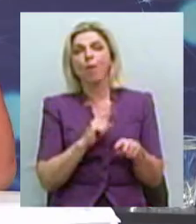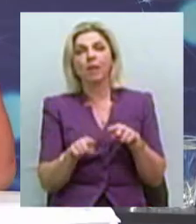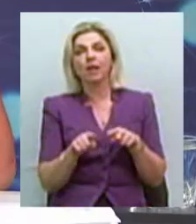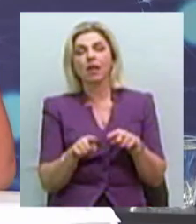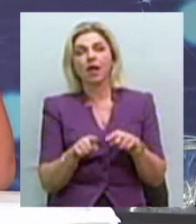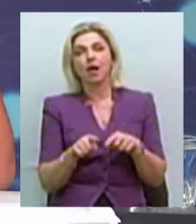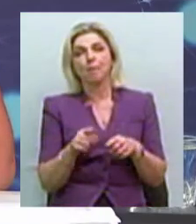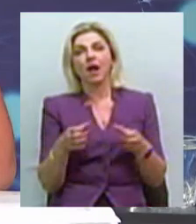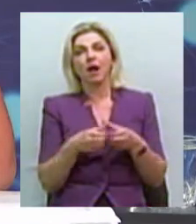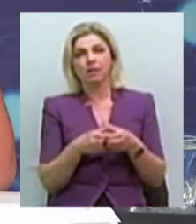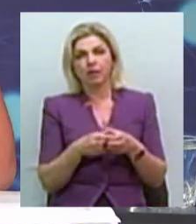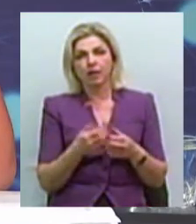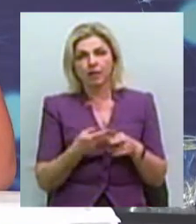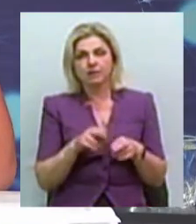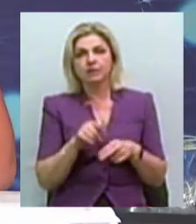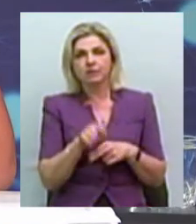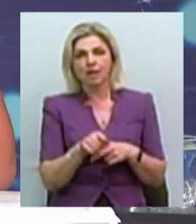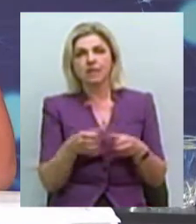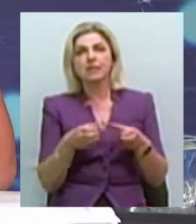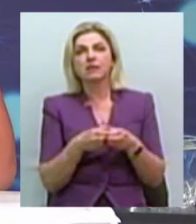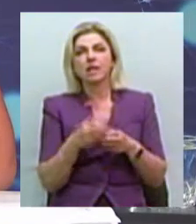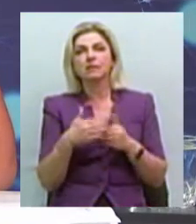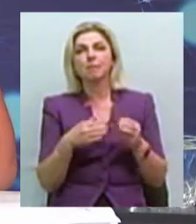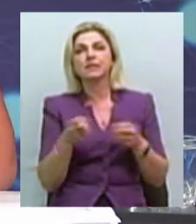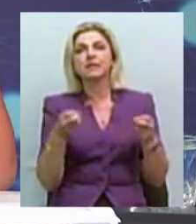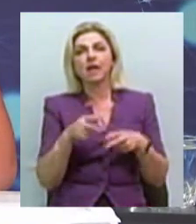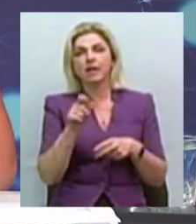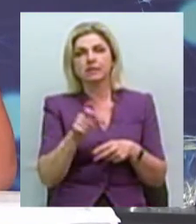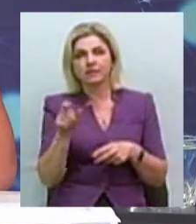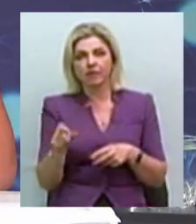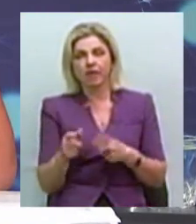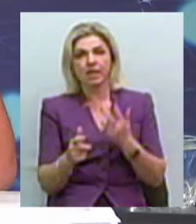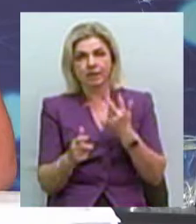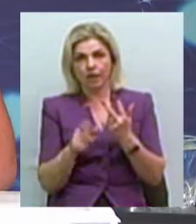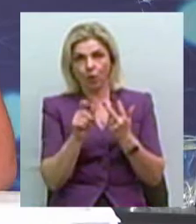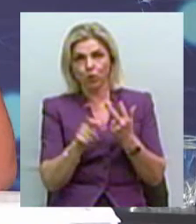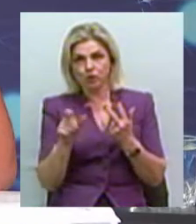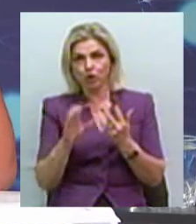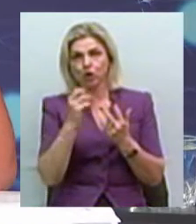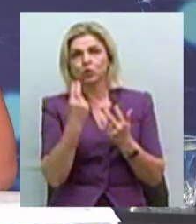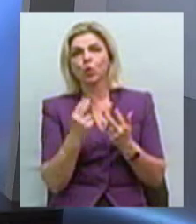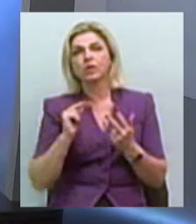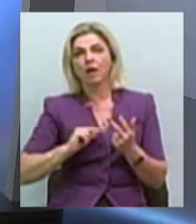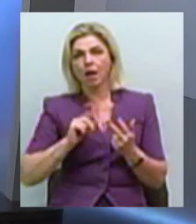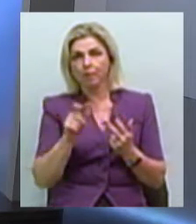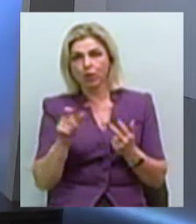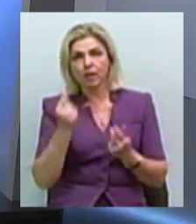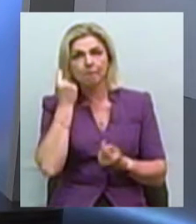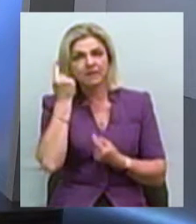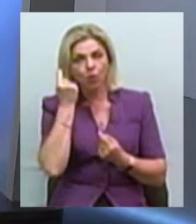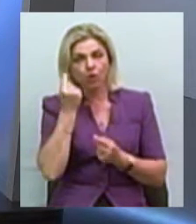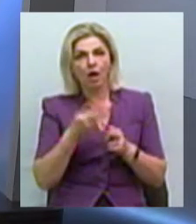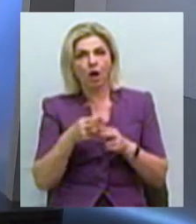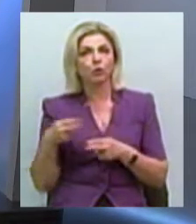бригада – це склад спеціалістів, бригада, яка складається з трьох осіб. Це соціальні працівники і психолог, які